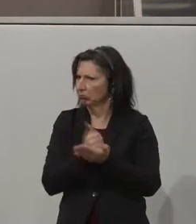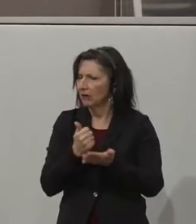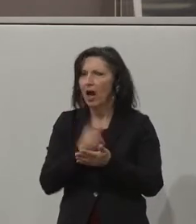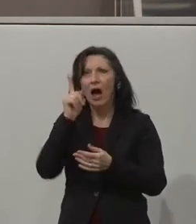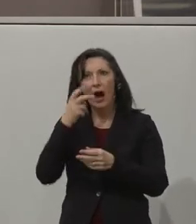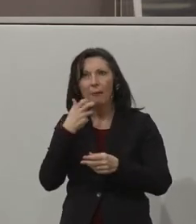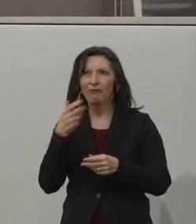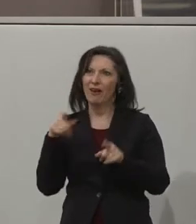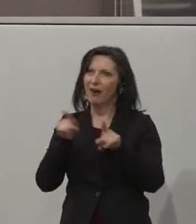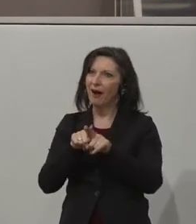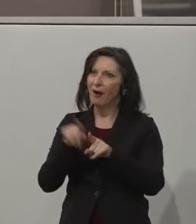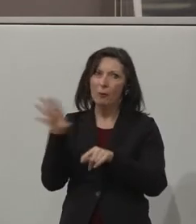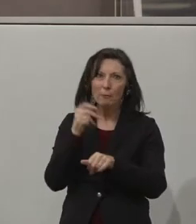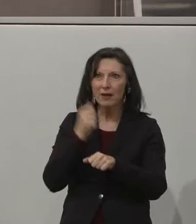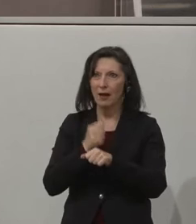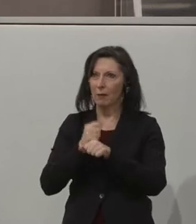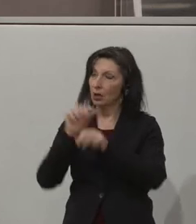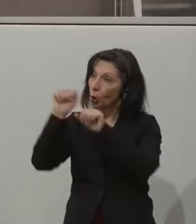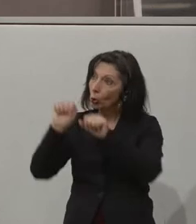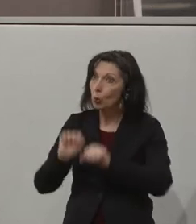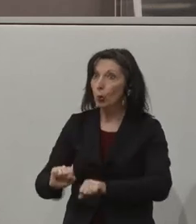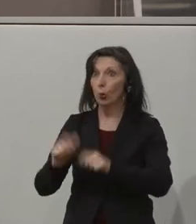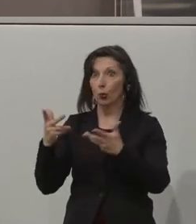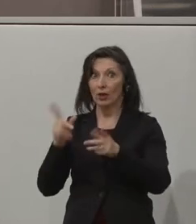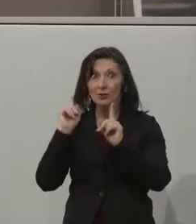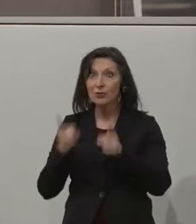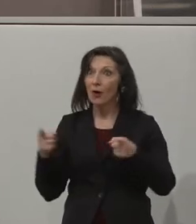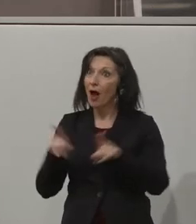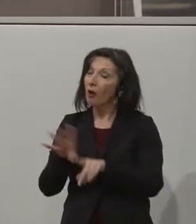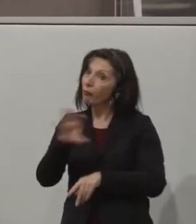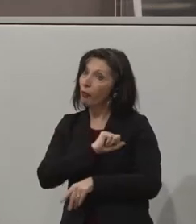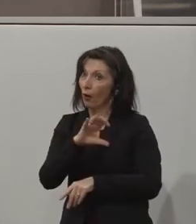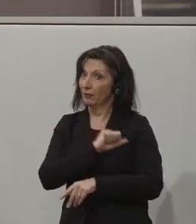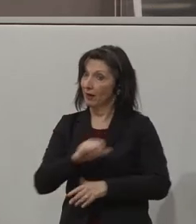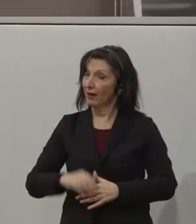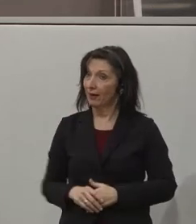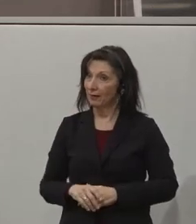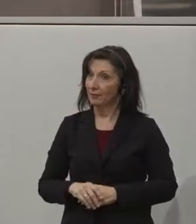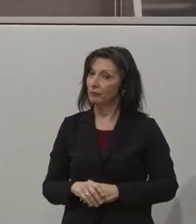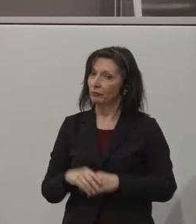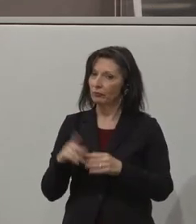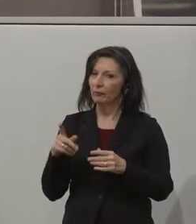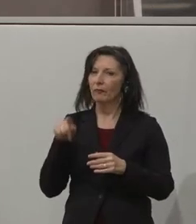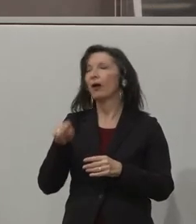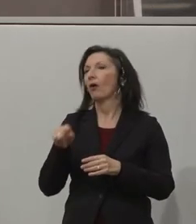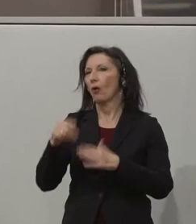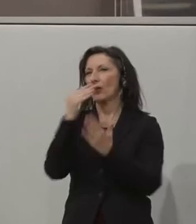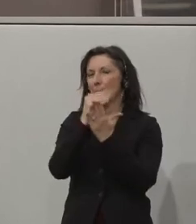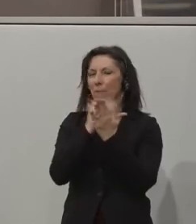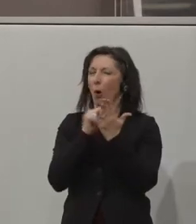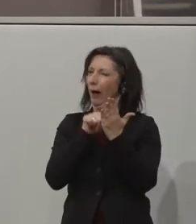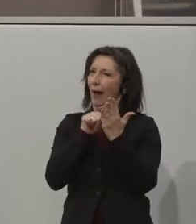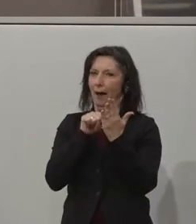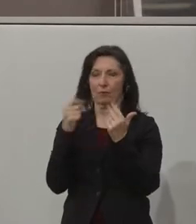Mitarbeitenden und die Kunden und natürlich finanziell wollen wir auch weiterhin erfolgreich bleiben. Und das Tolle an dem Programm ist,